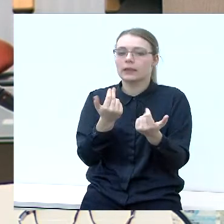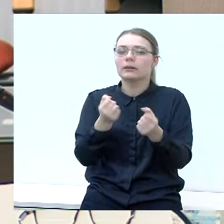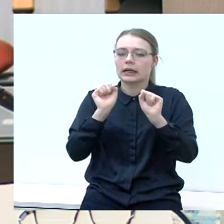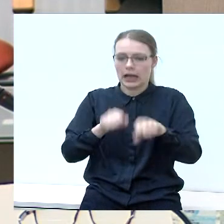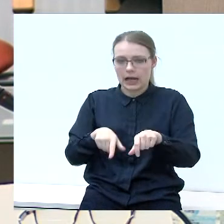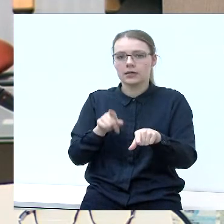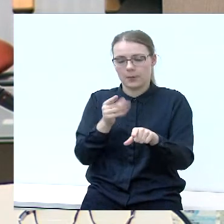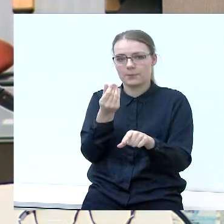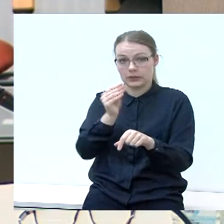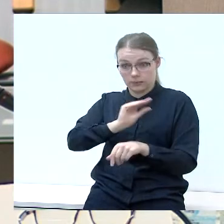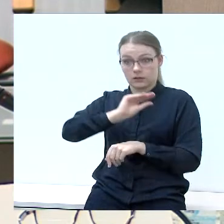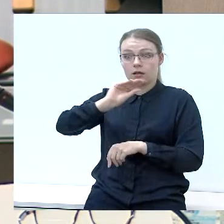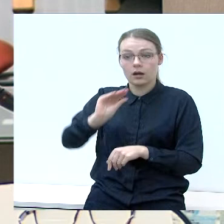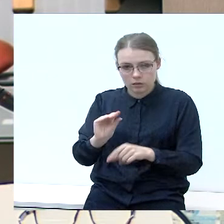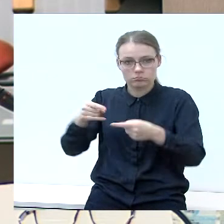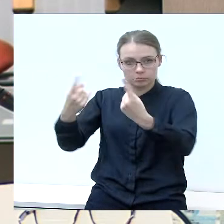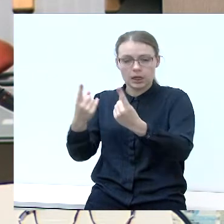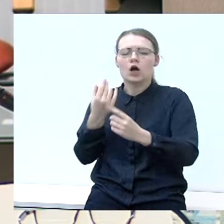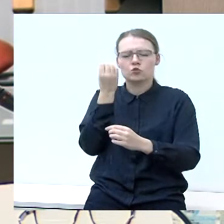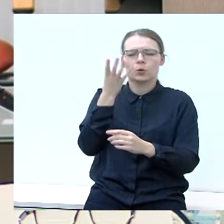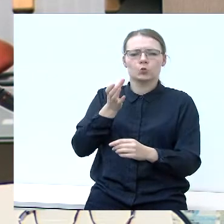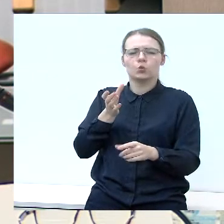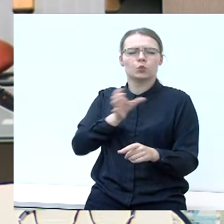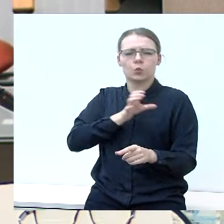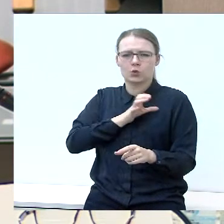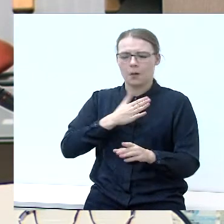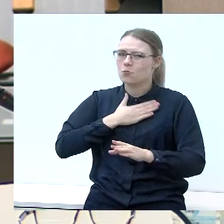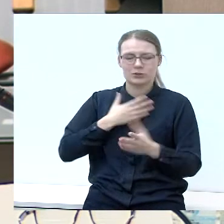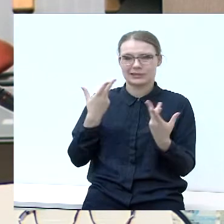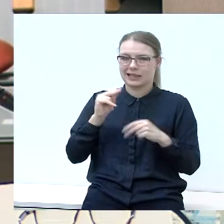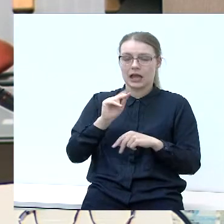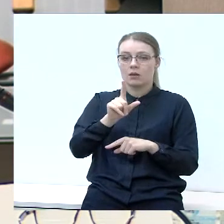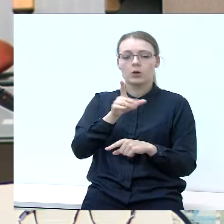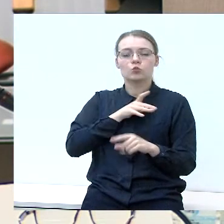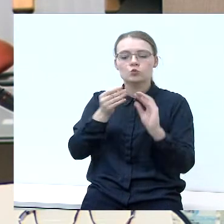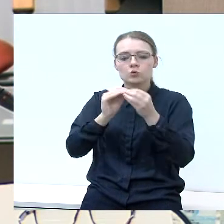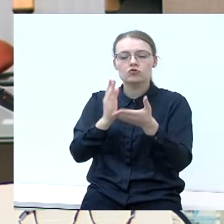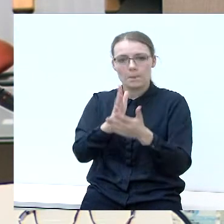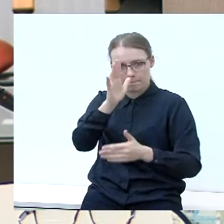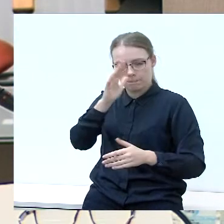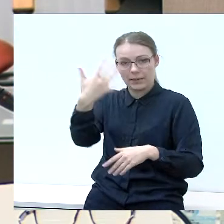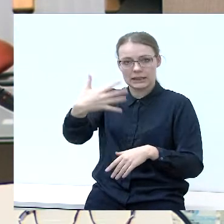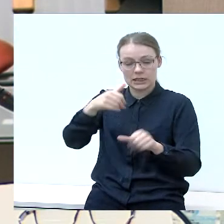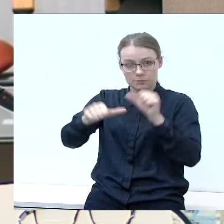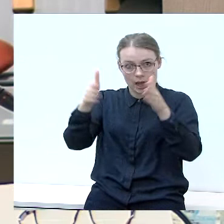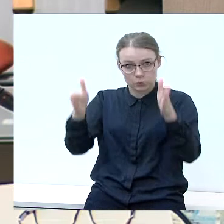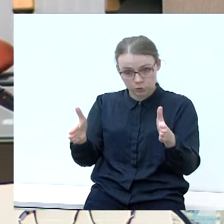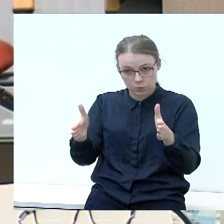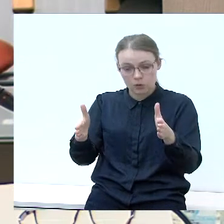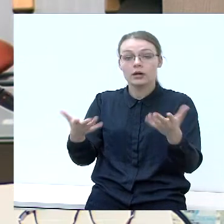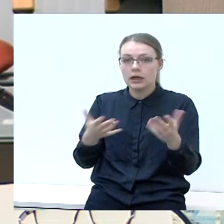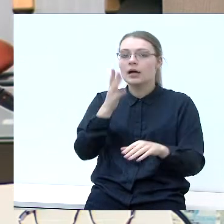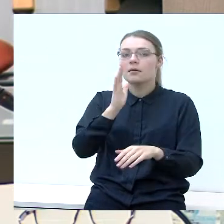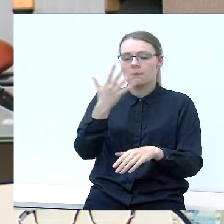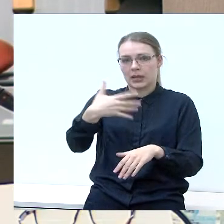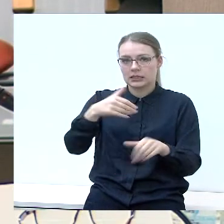investicijas. Ir aš suprantu, kad turtas ne mūsų, bet sutartys sudaryta penkiasdešimt čiai metų. Ir bet kuris, sakykime, į turtą investiciją, per penkiasdešimt